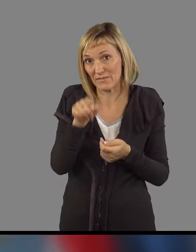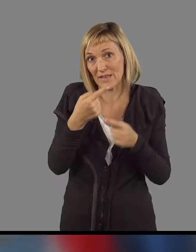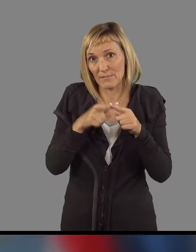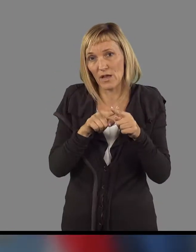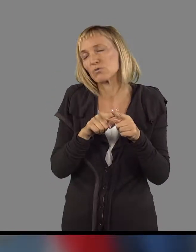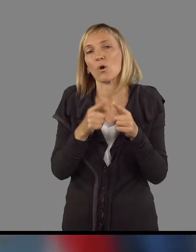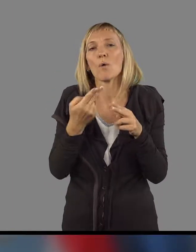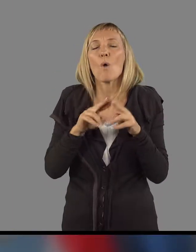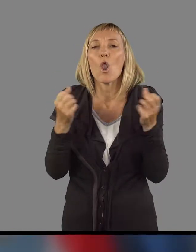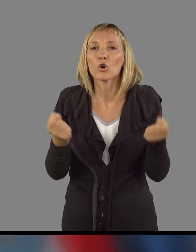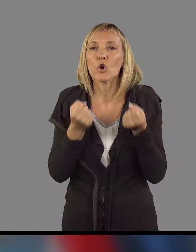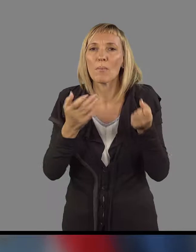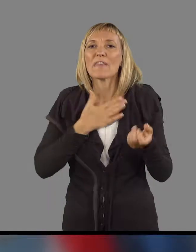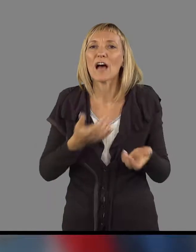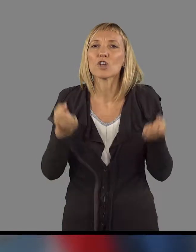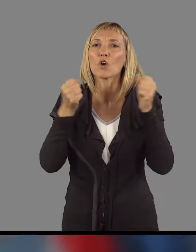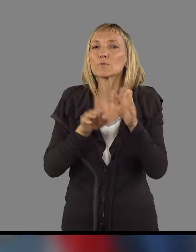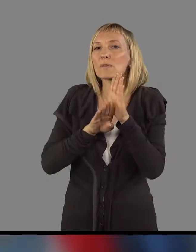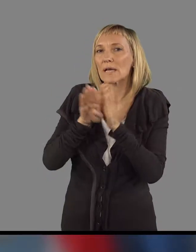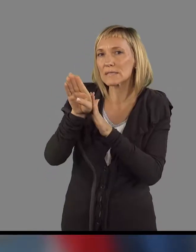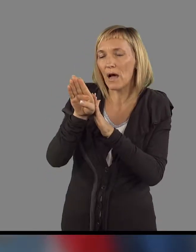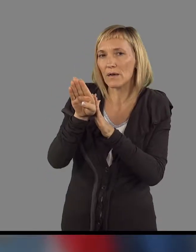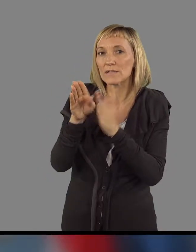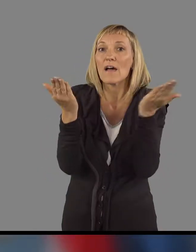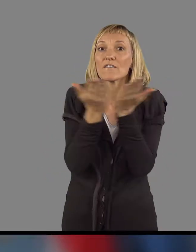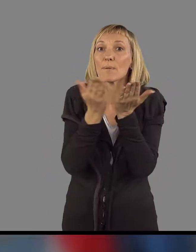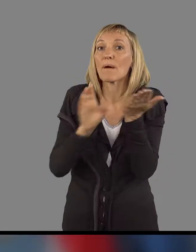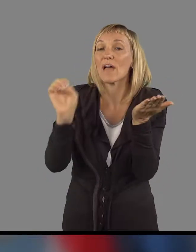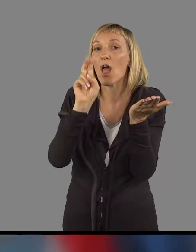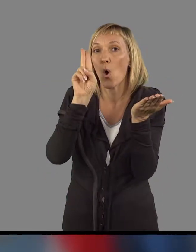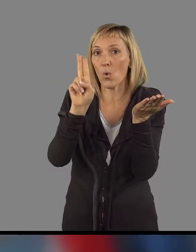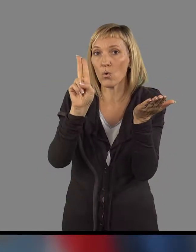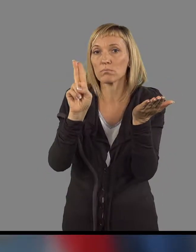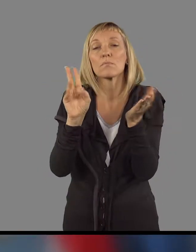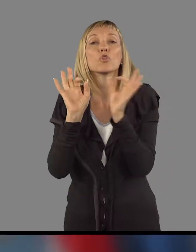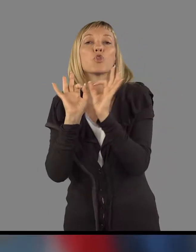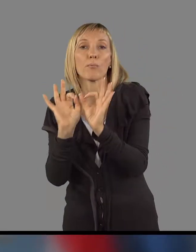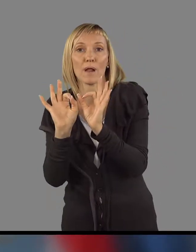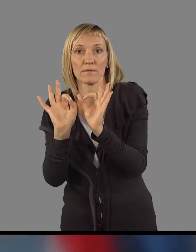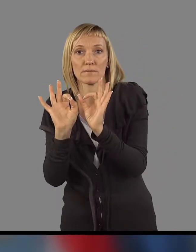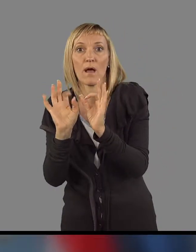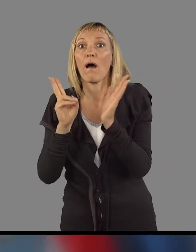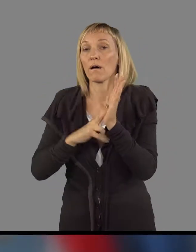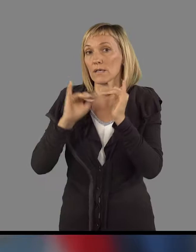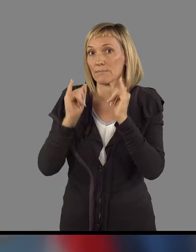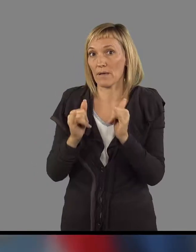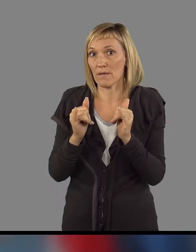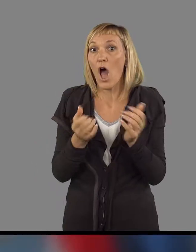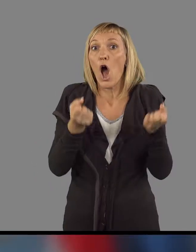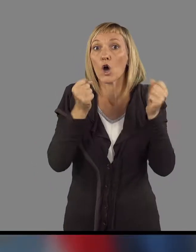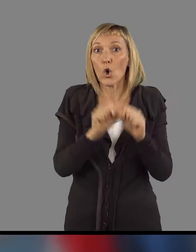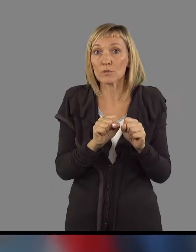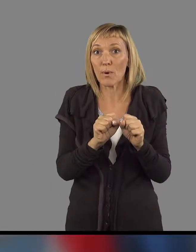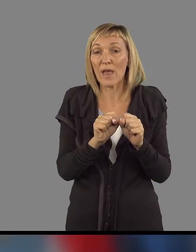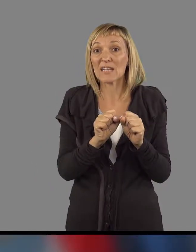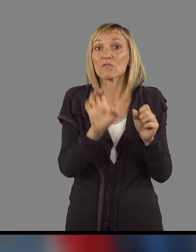robustne. Naša gospodarska rast je v primerjavi z evrskimi območji solidna. Je pa res, da se gospodarstvo